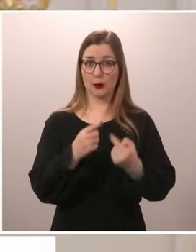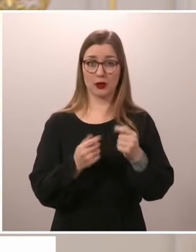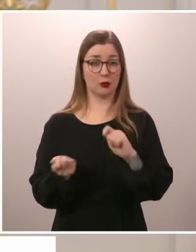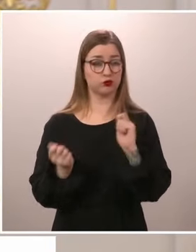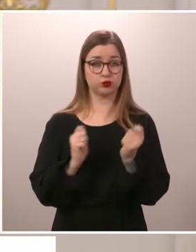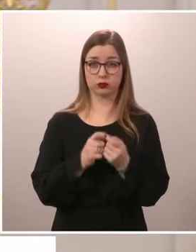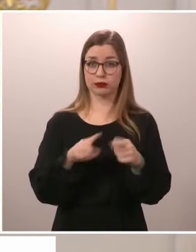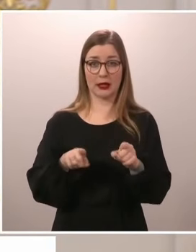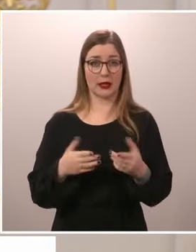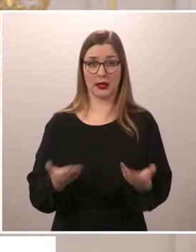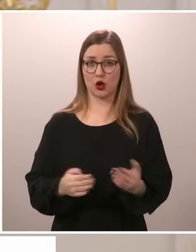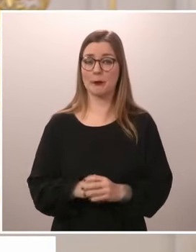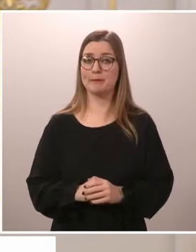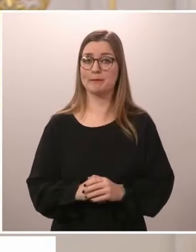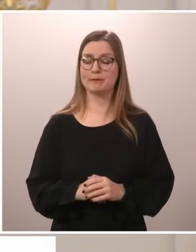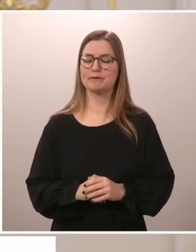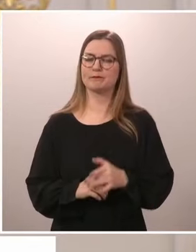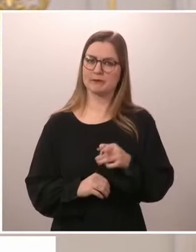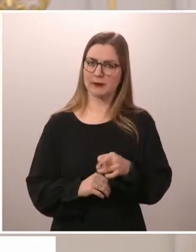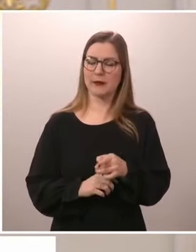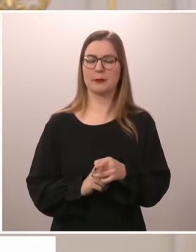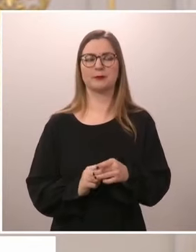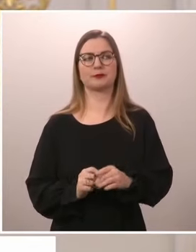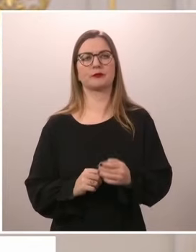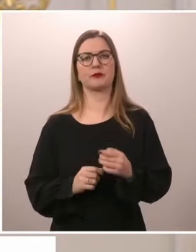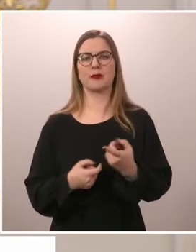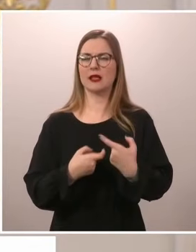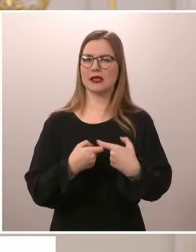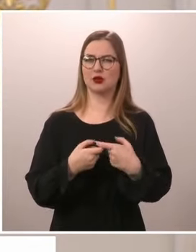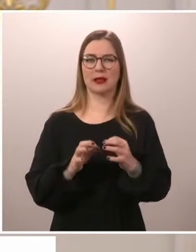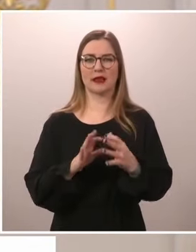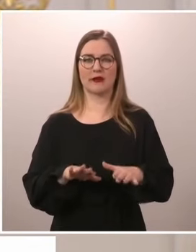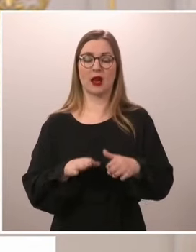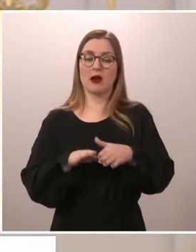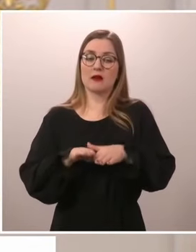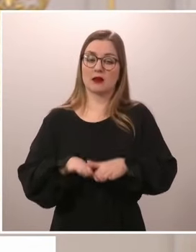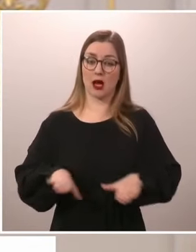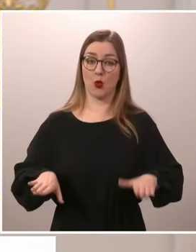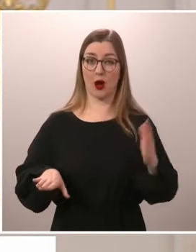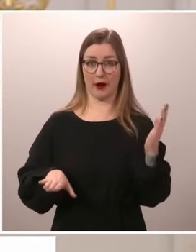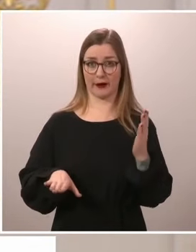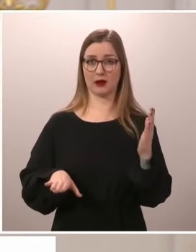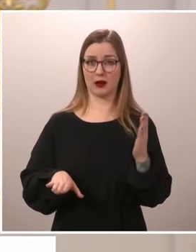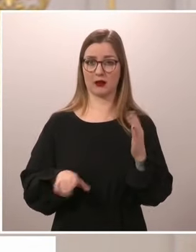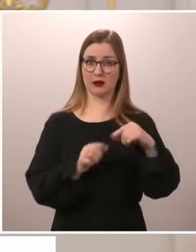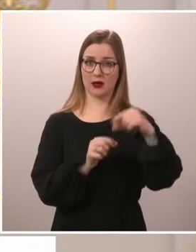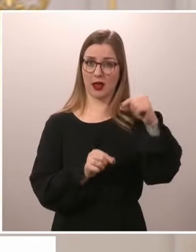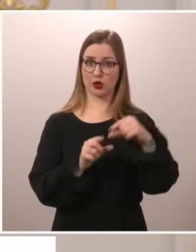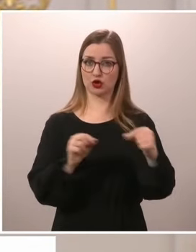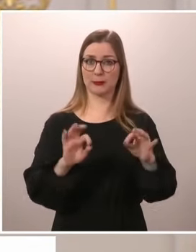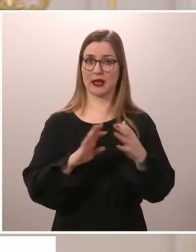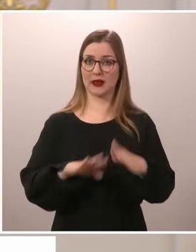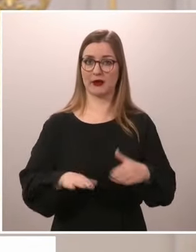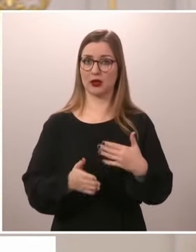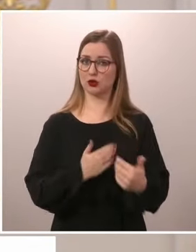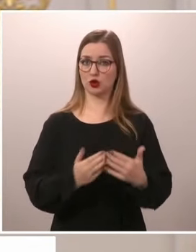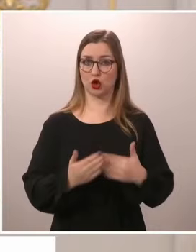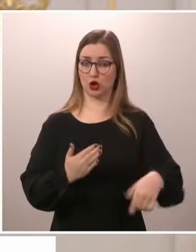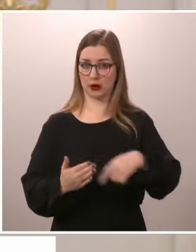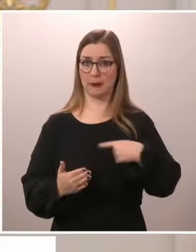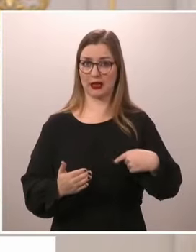kysymys siitä, että millä tavalla me toimimme rauhan aikana NATOssa, ja tässäkin päätökset on jo